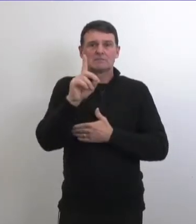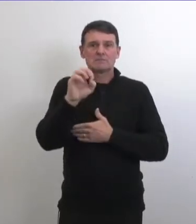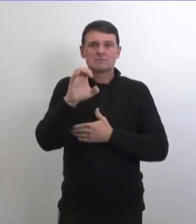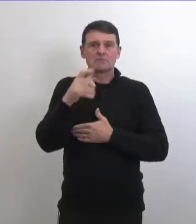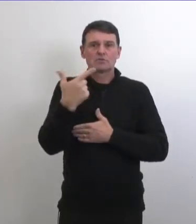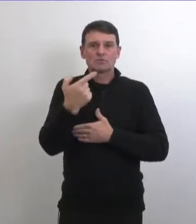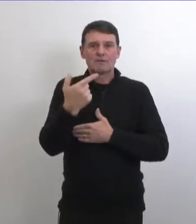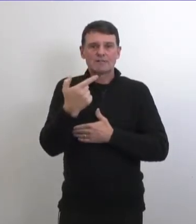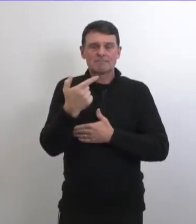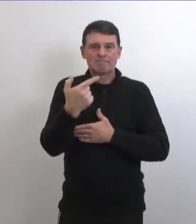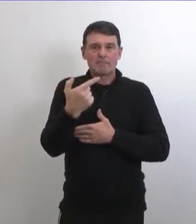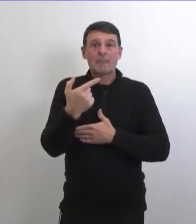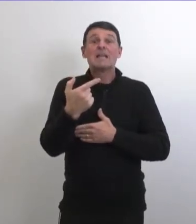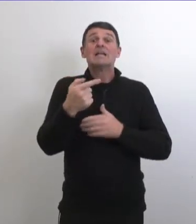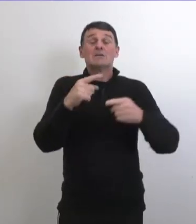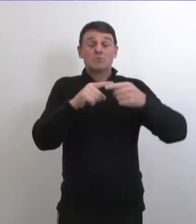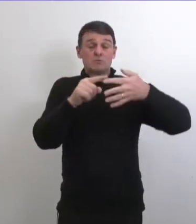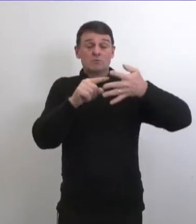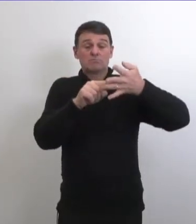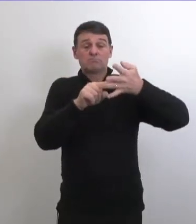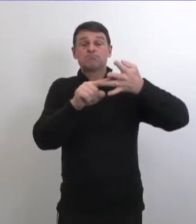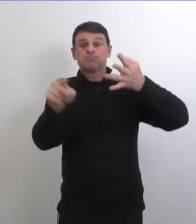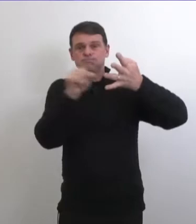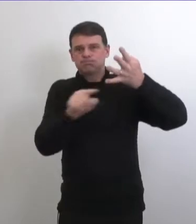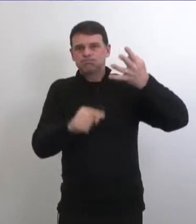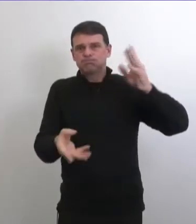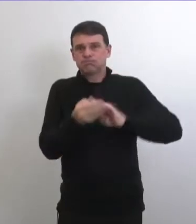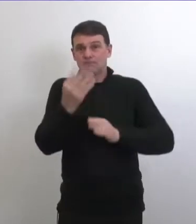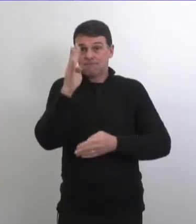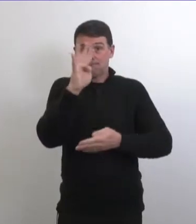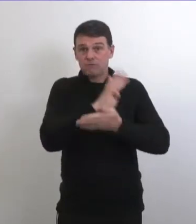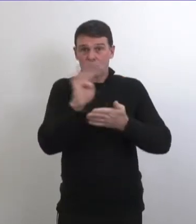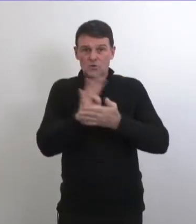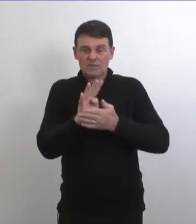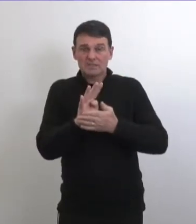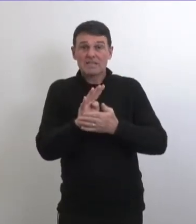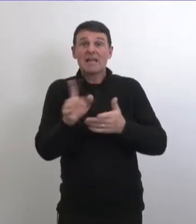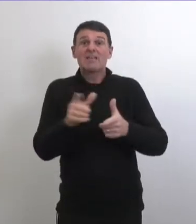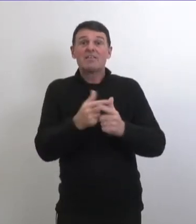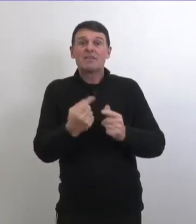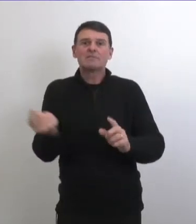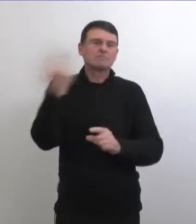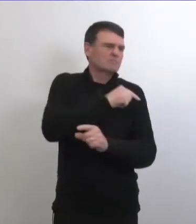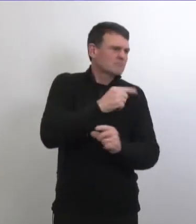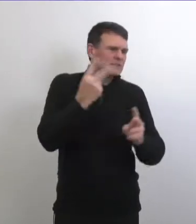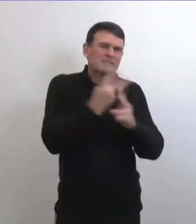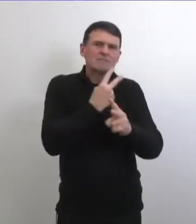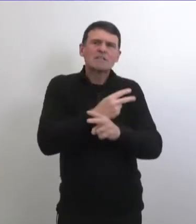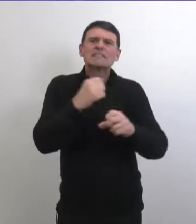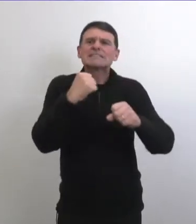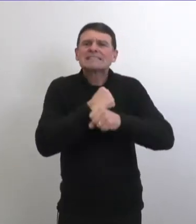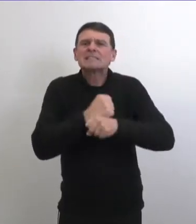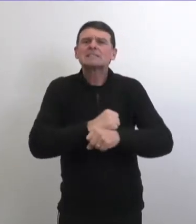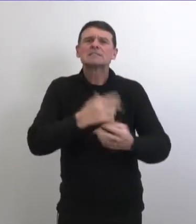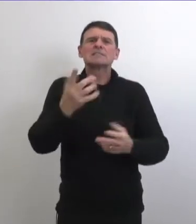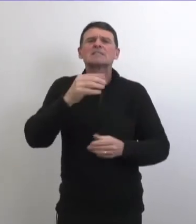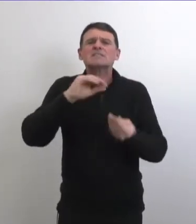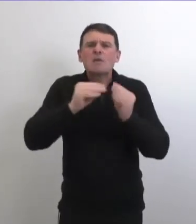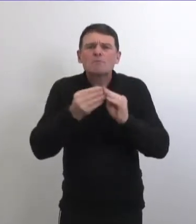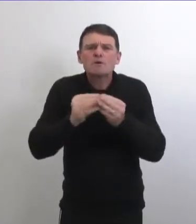ça commence le 21 décembre donc quatre semaines on va examiner les données